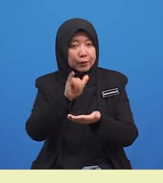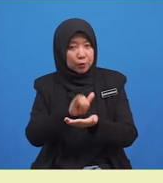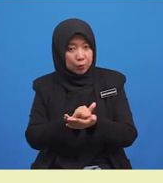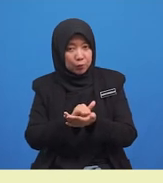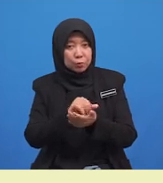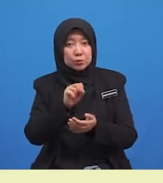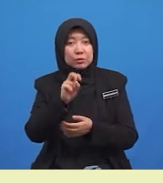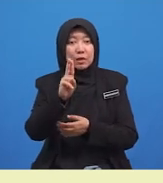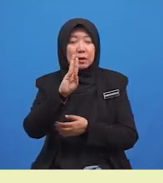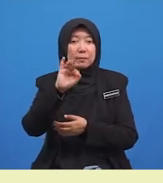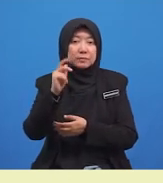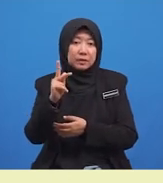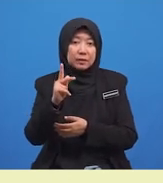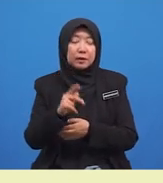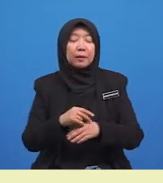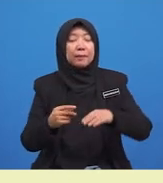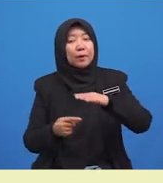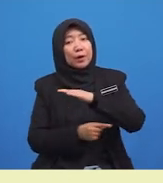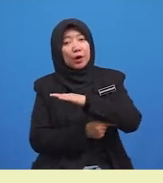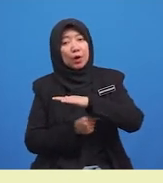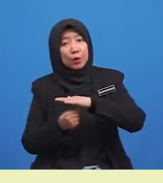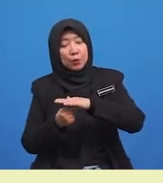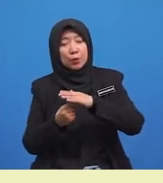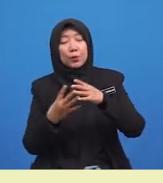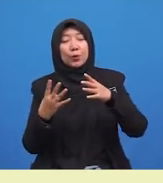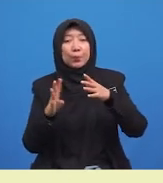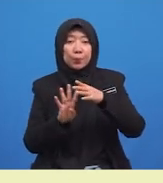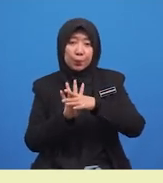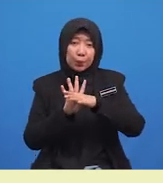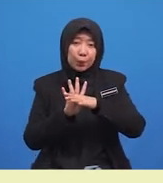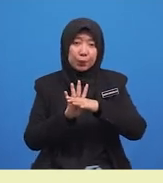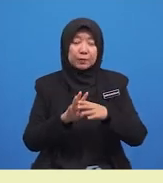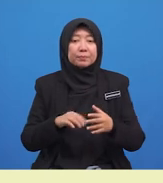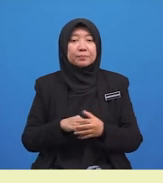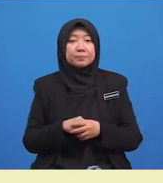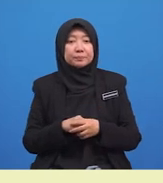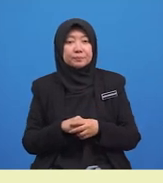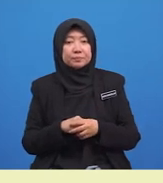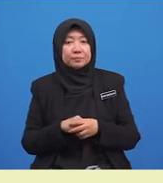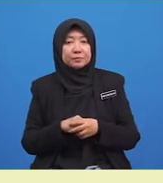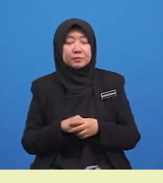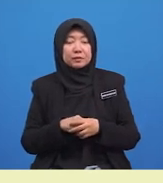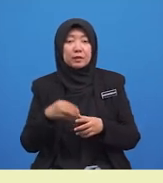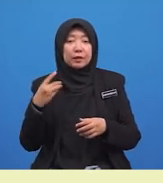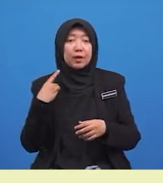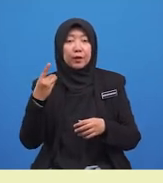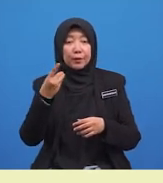meragut rumput ialah predikat. Ayat kedua, kami ialah subjek.